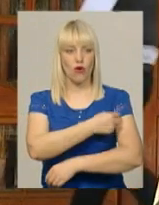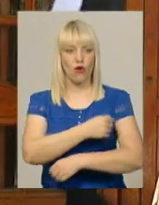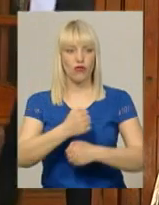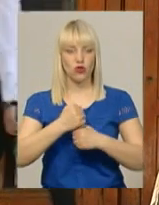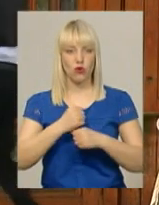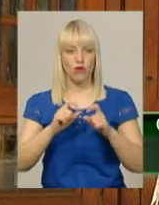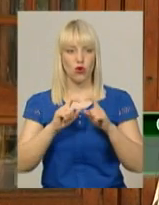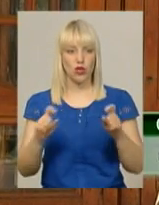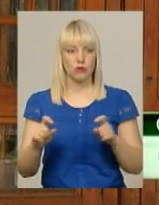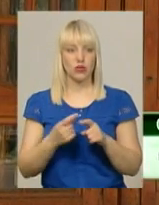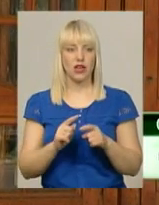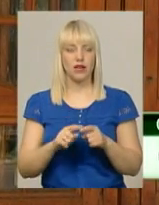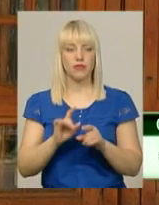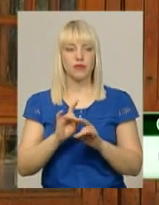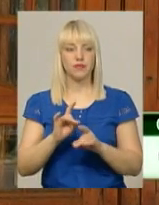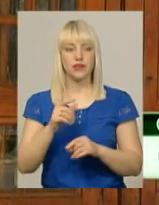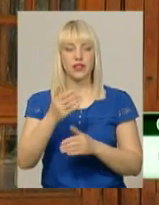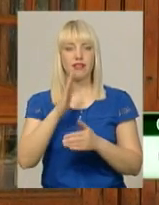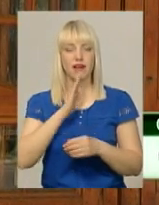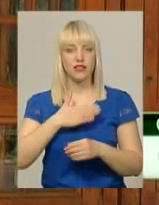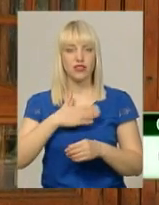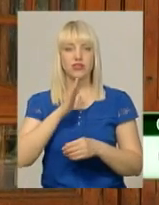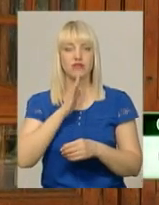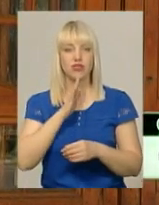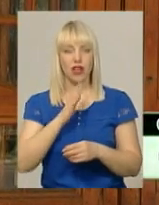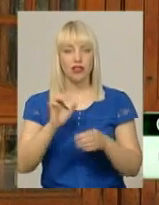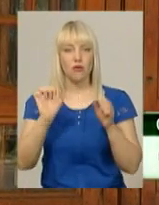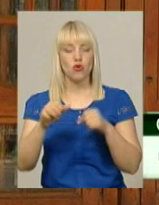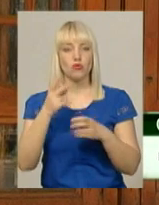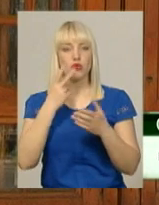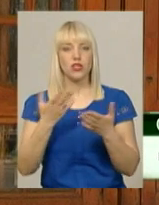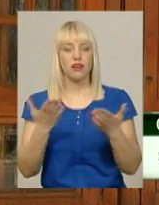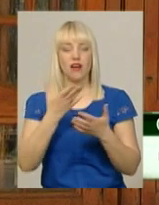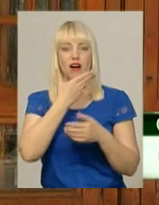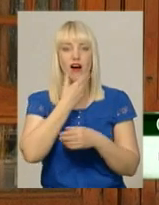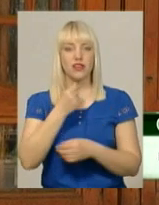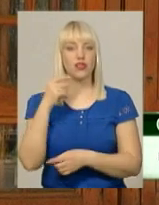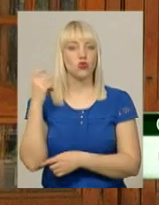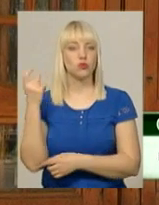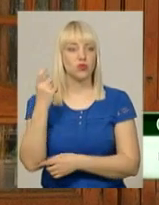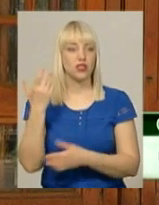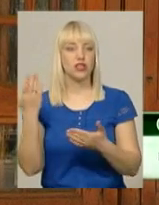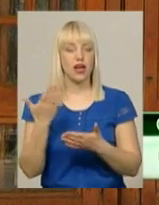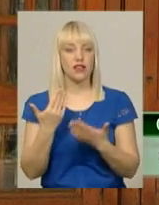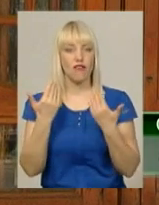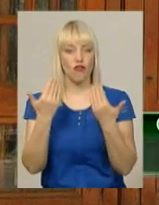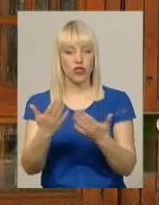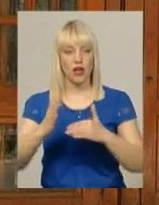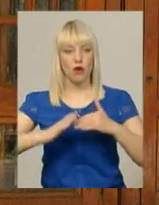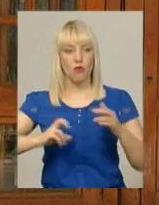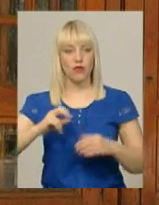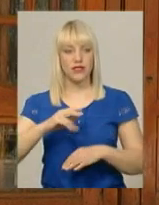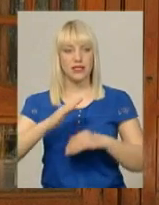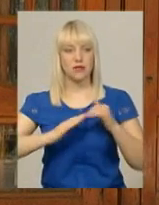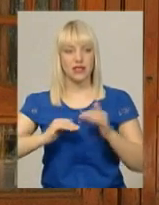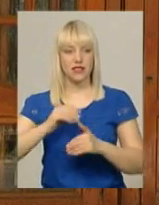дівчата-військовослужбовці можуть показати не тільки, які вони гарні господині, але які вони професіональні